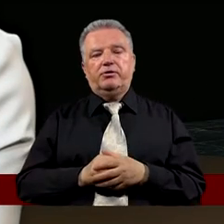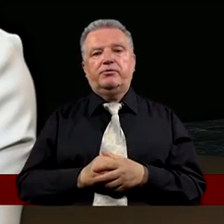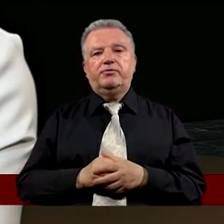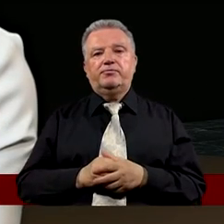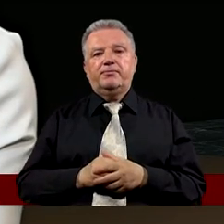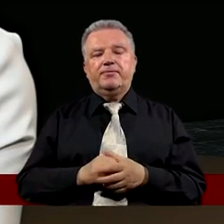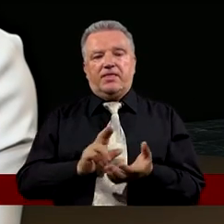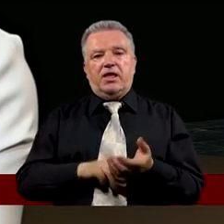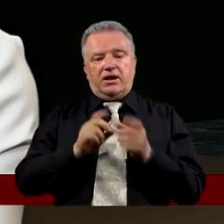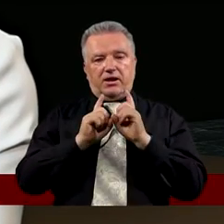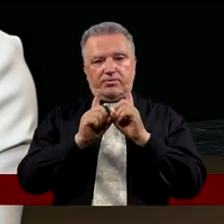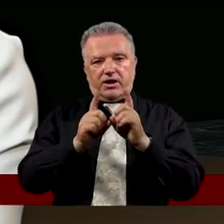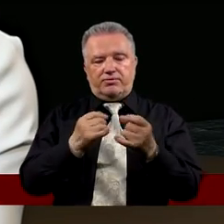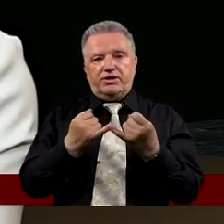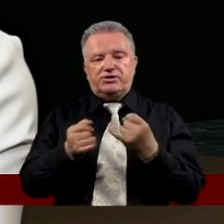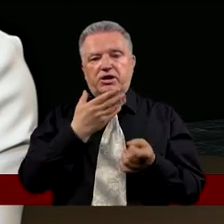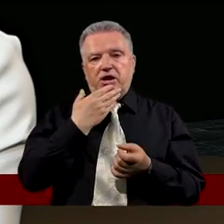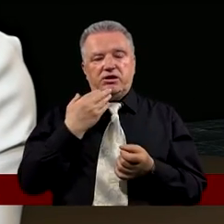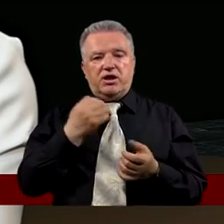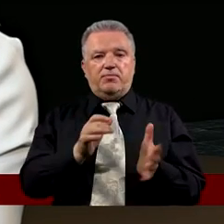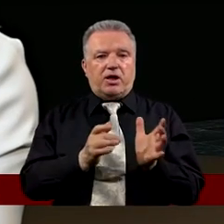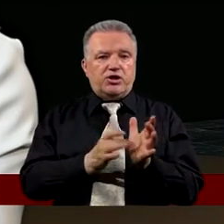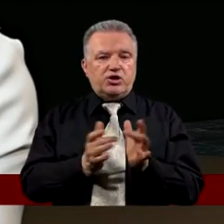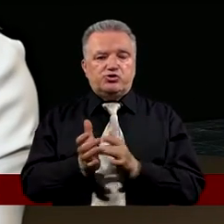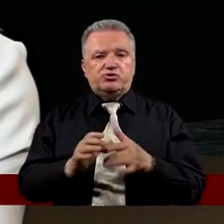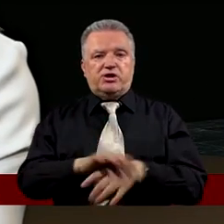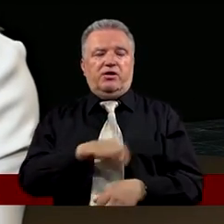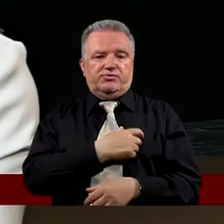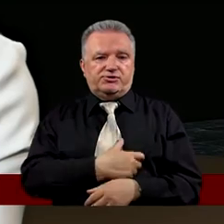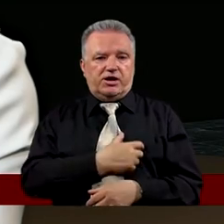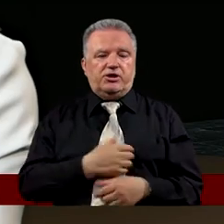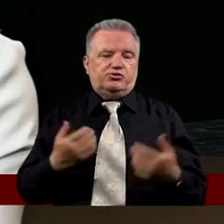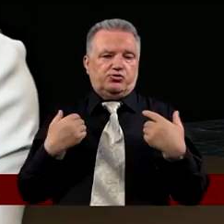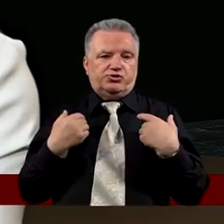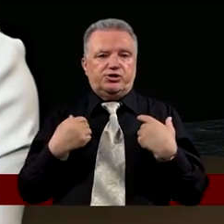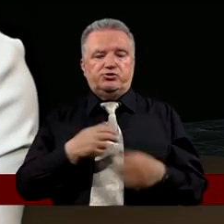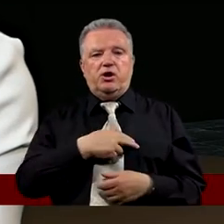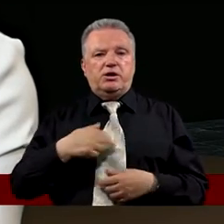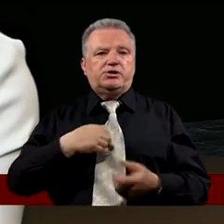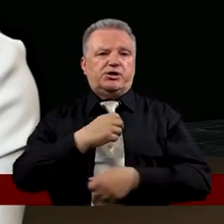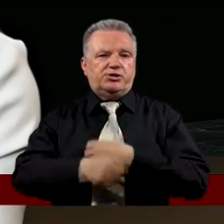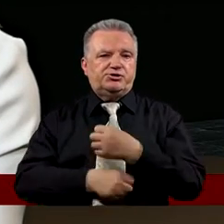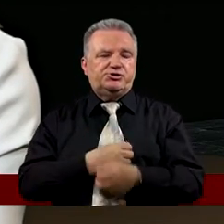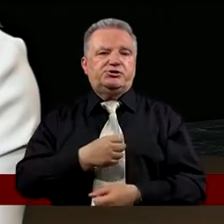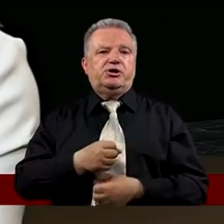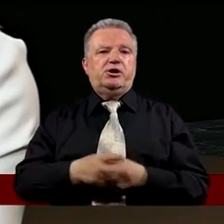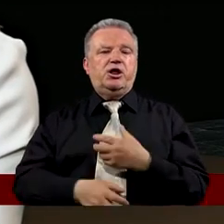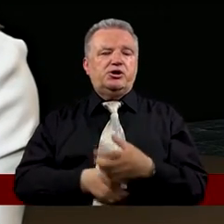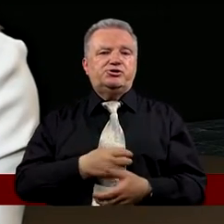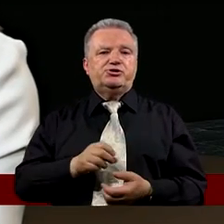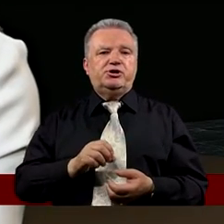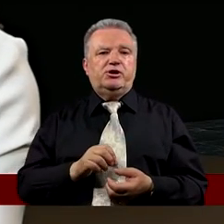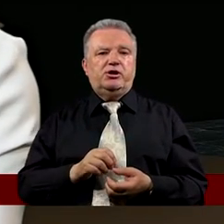Tak naprawdę Jeżeli Nie ma Jezusa W naszym sercu W naszym życiu Nasze czyny są takie Nie są